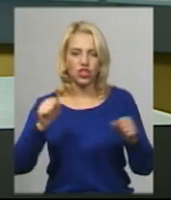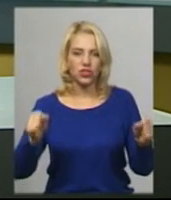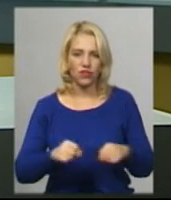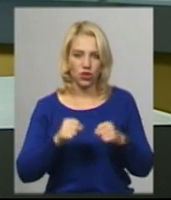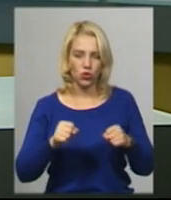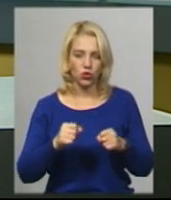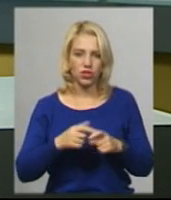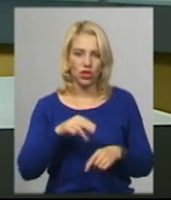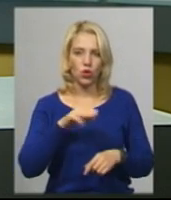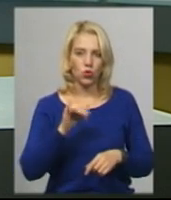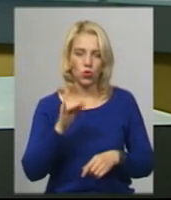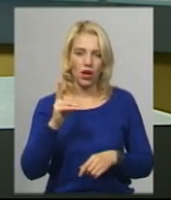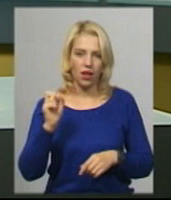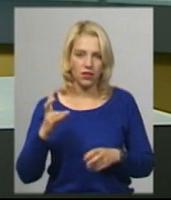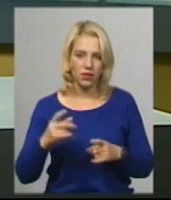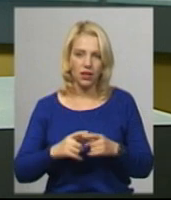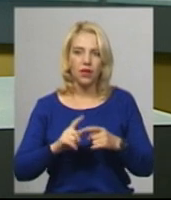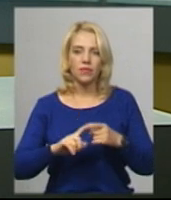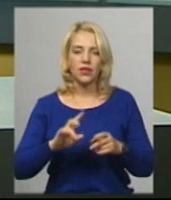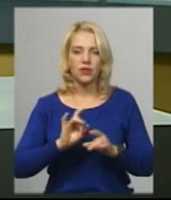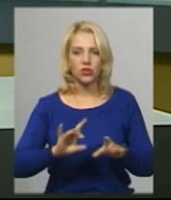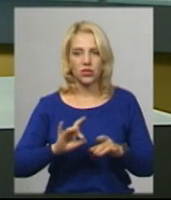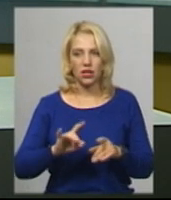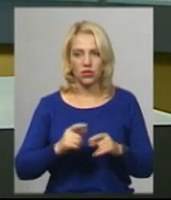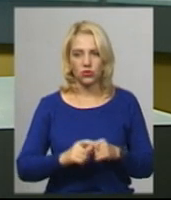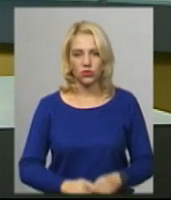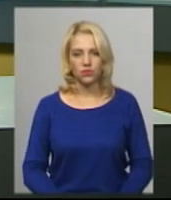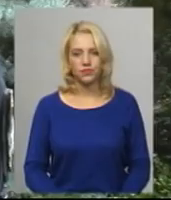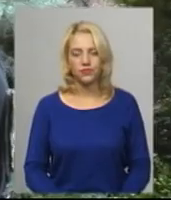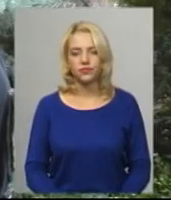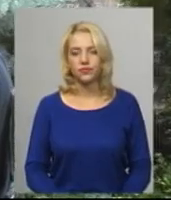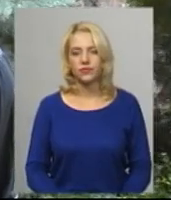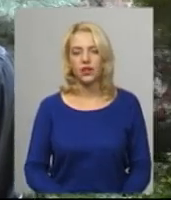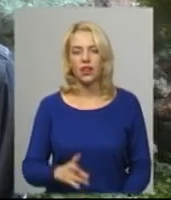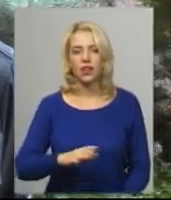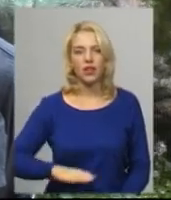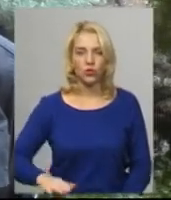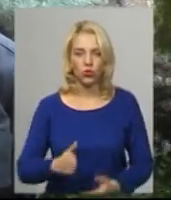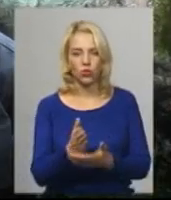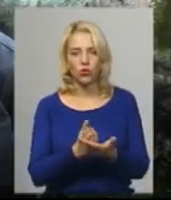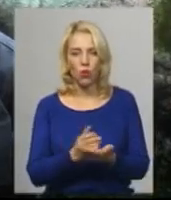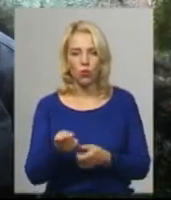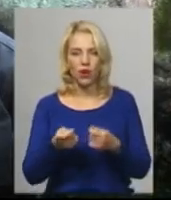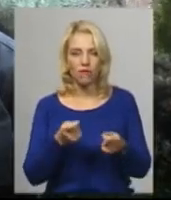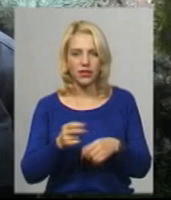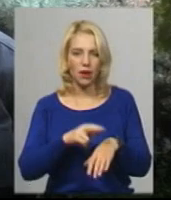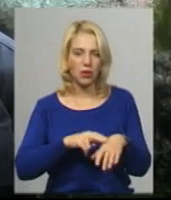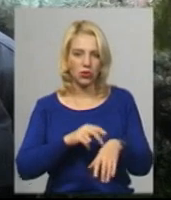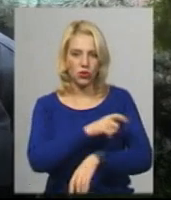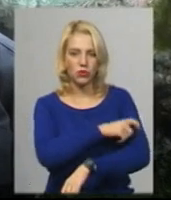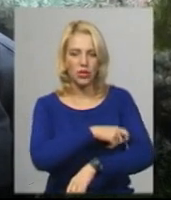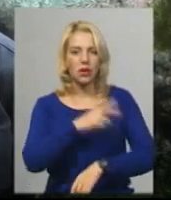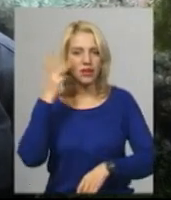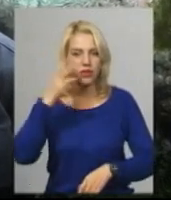прислужби управління патрульної поліції в Хмельницькій області Людмила Чернелевська. На території обслуговування управління патрульної поліції в